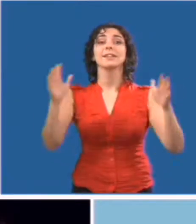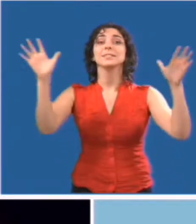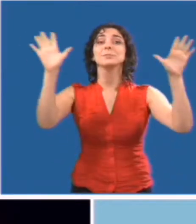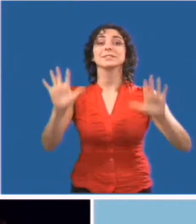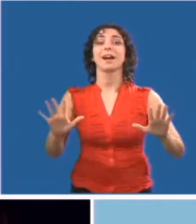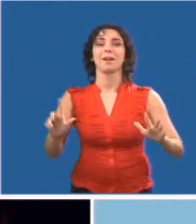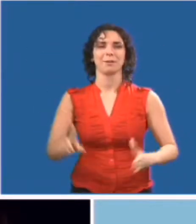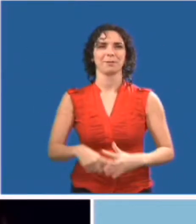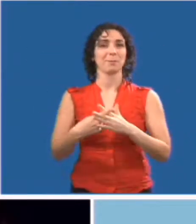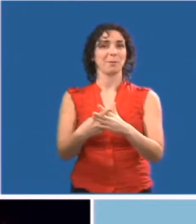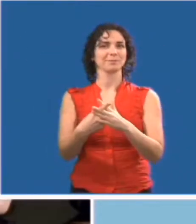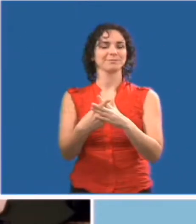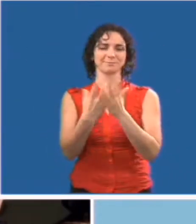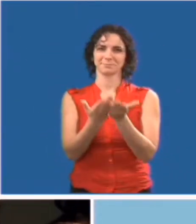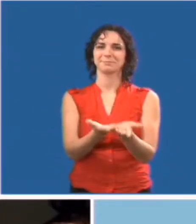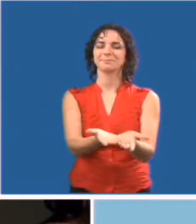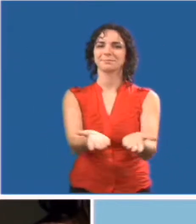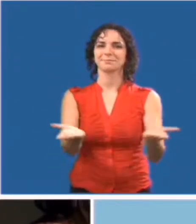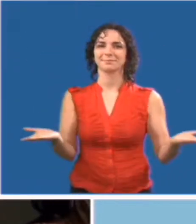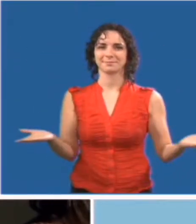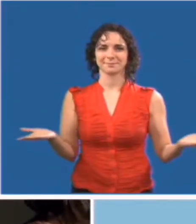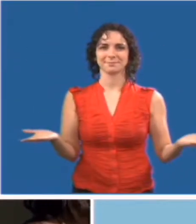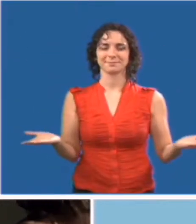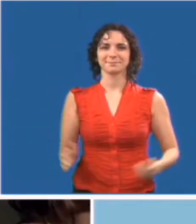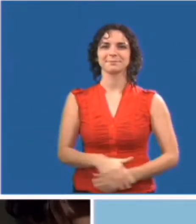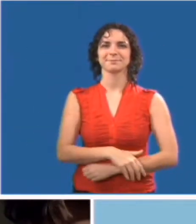Et maintenant, place au spectacle.